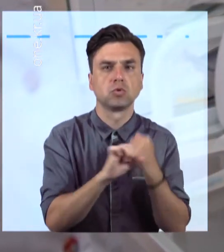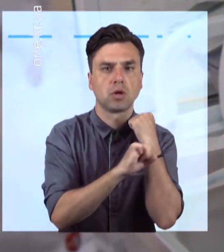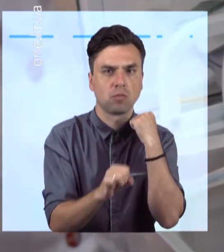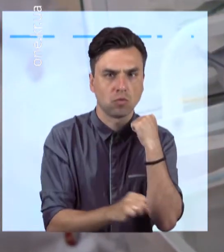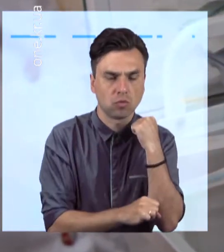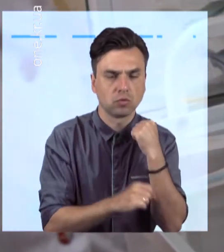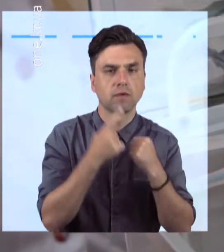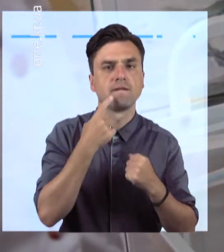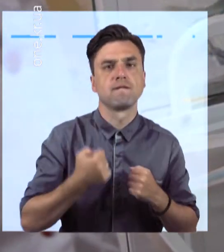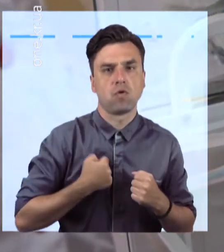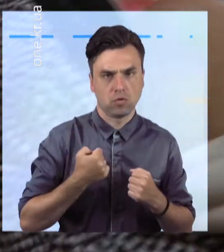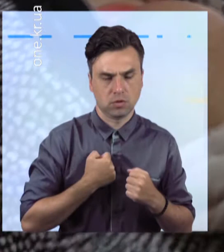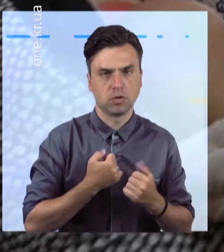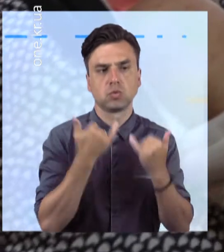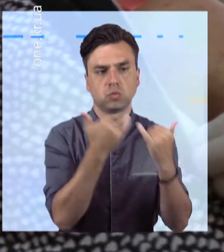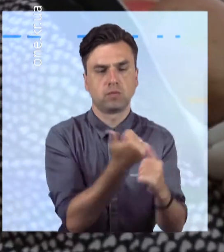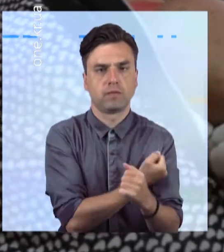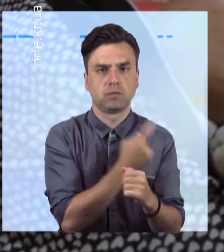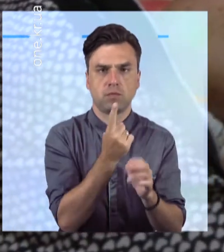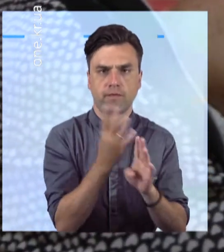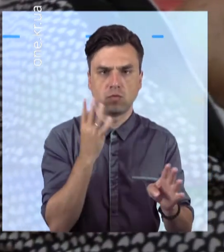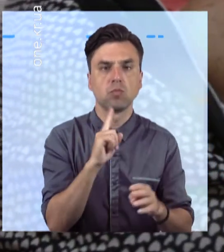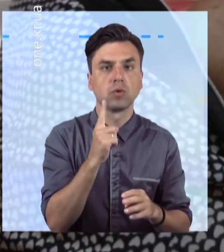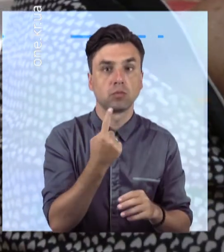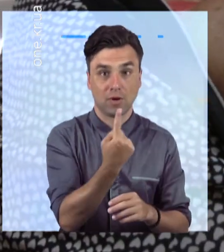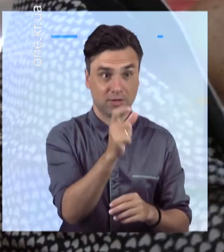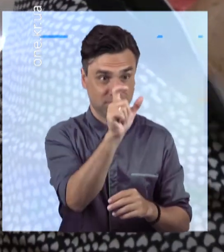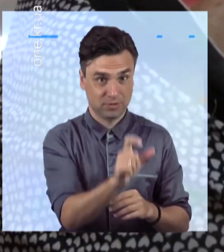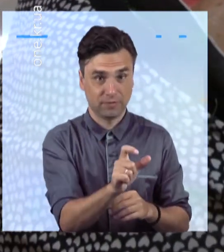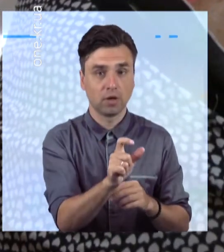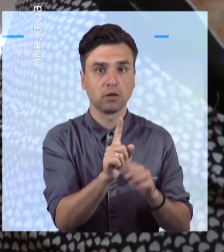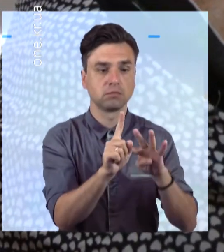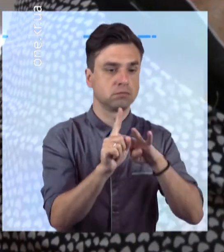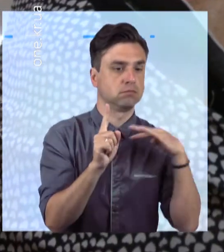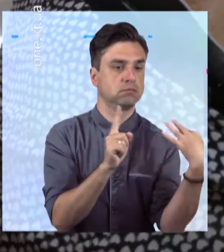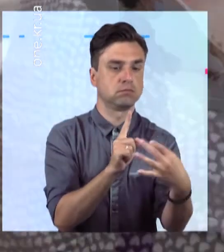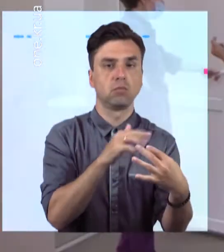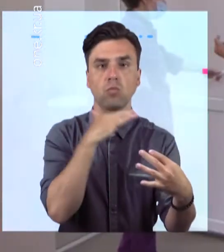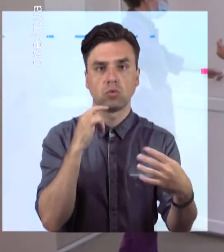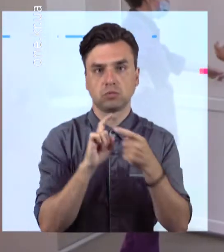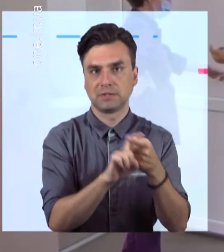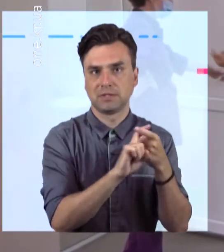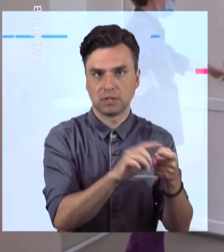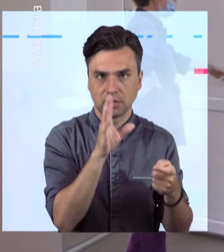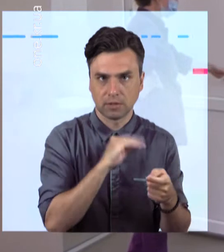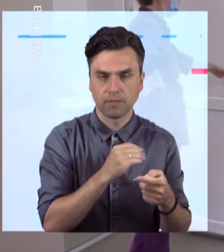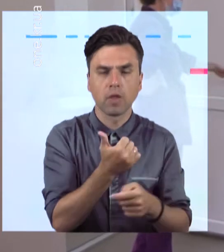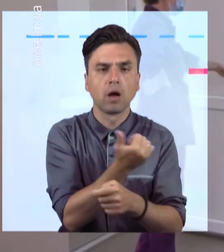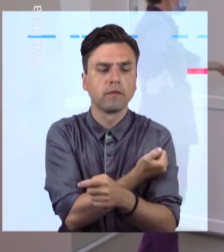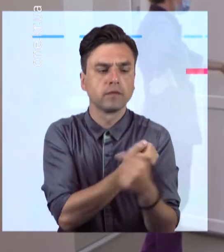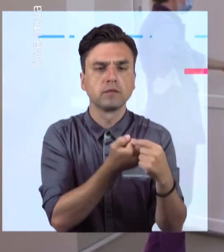контактують з великою кількістю людей. Вакцинуватимуть українців такими препаратами Кумірнаці Пфайзер Біоінтек,